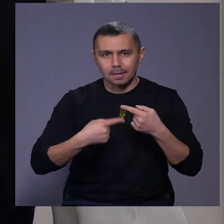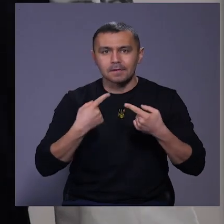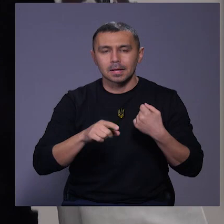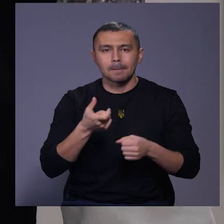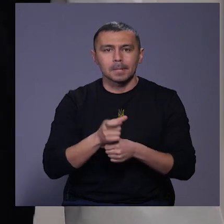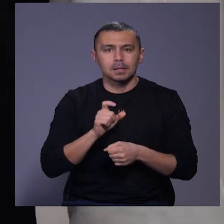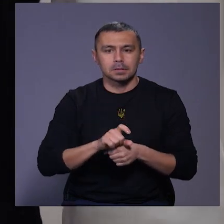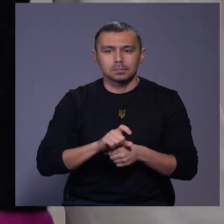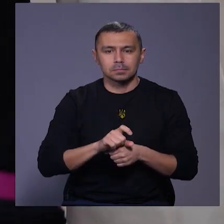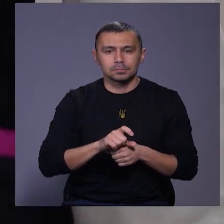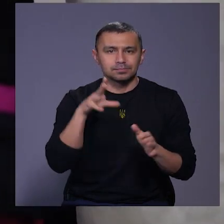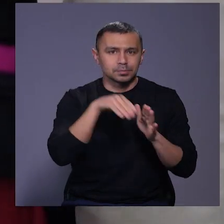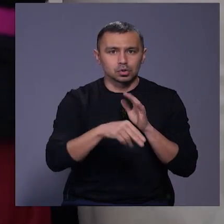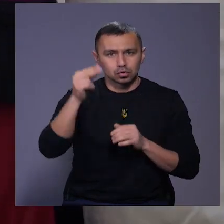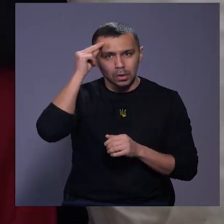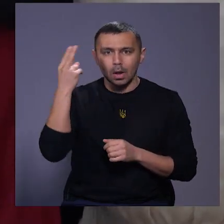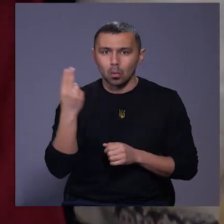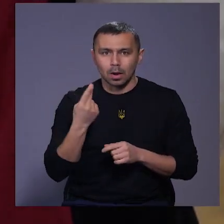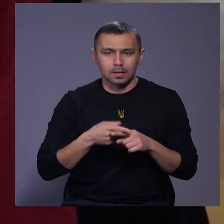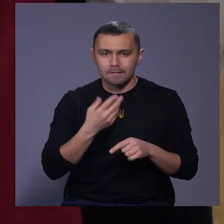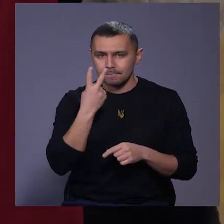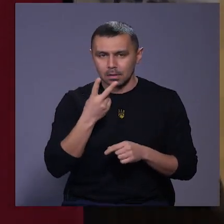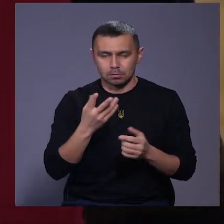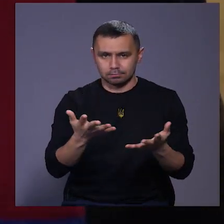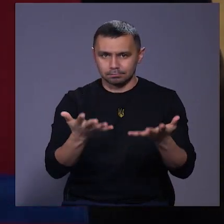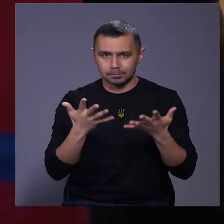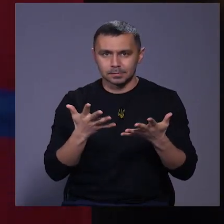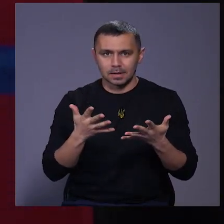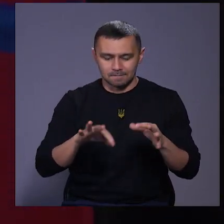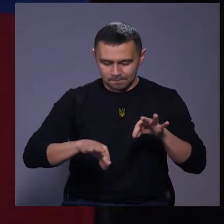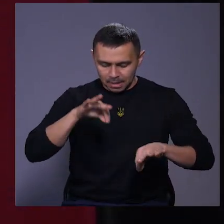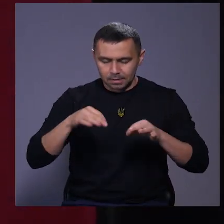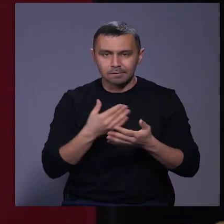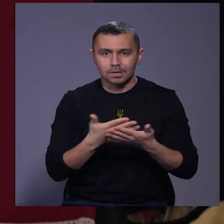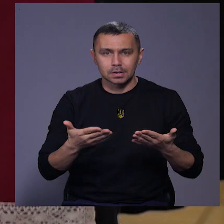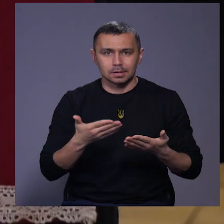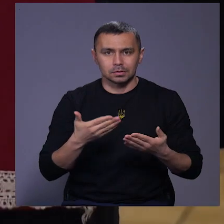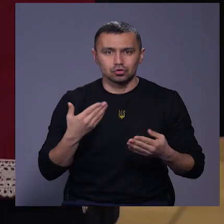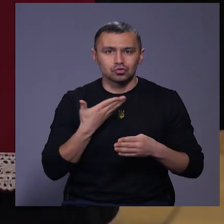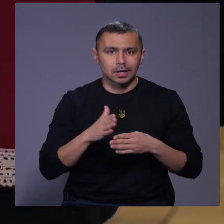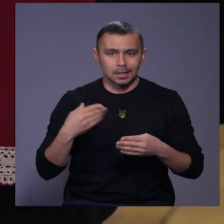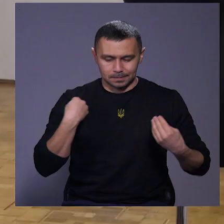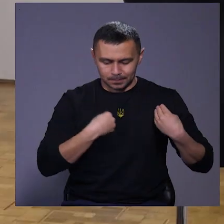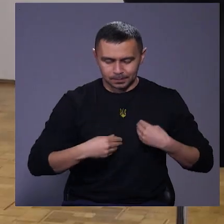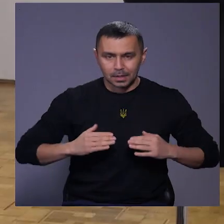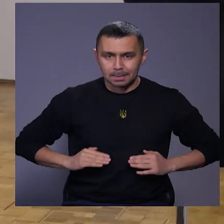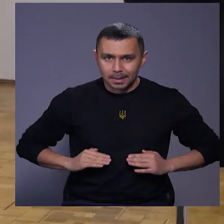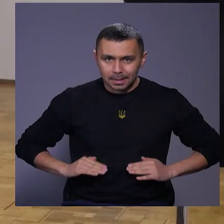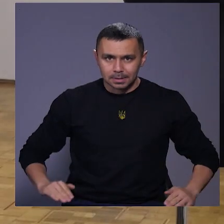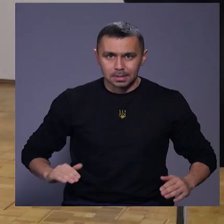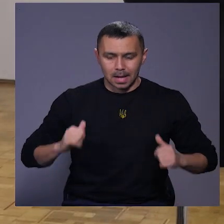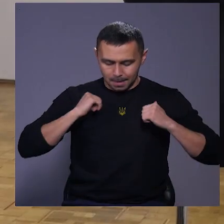більшим побутуванням чорного кольору. Це дуже детально видно не тільки в вишивці, але й в інших деталях строю. Це і спідниці, і